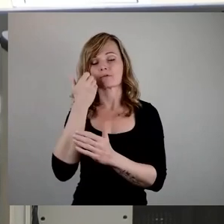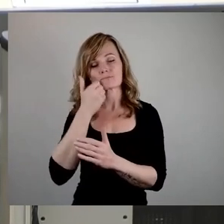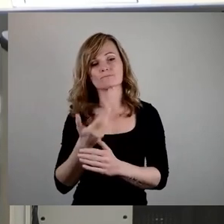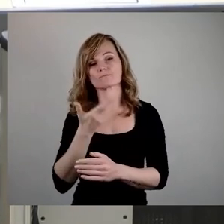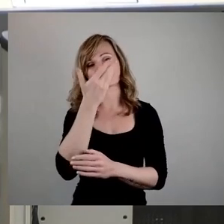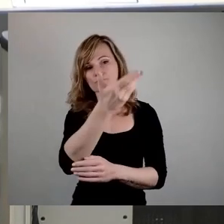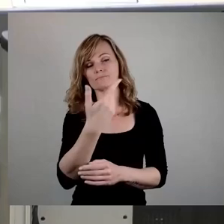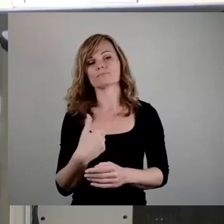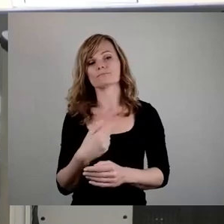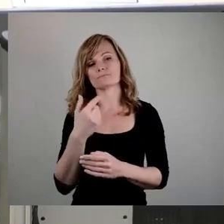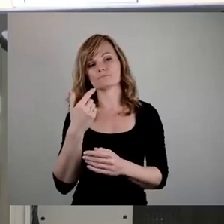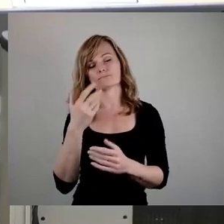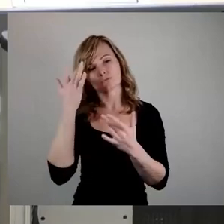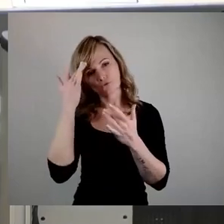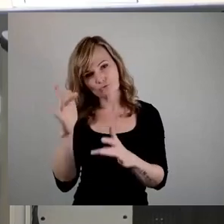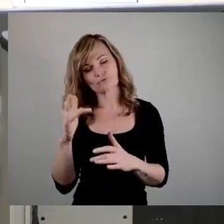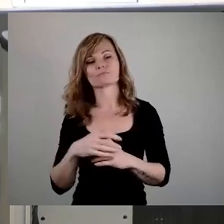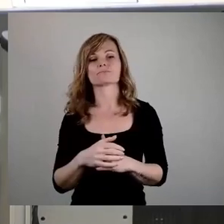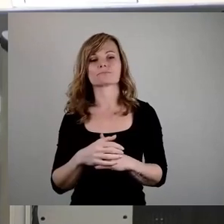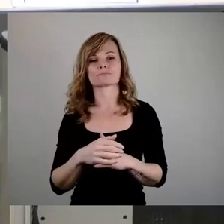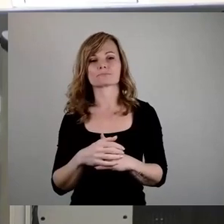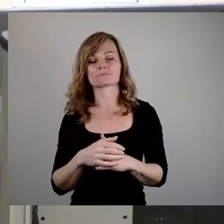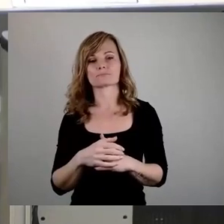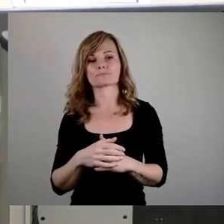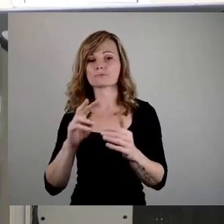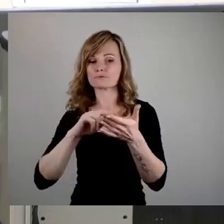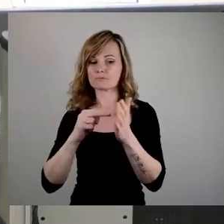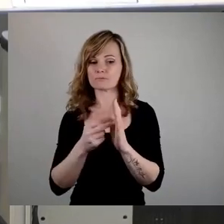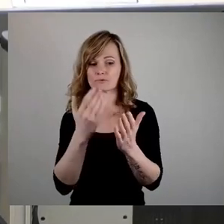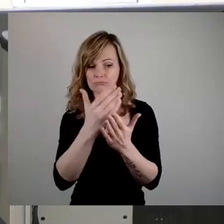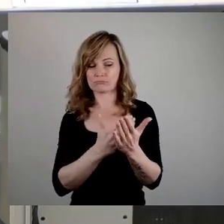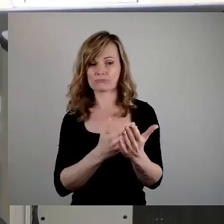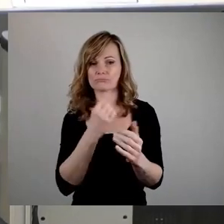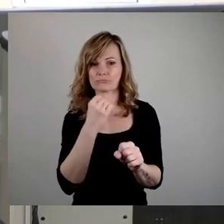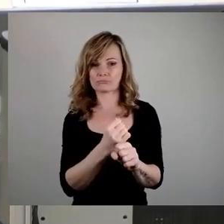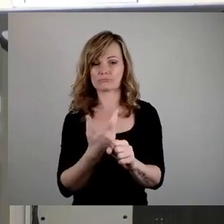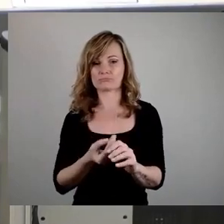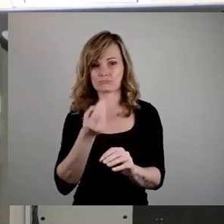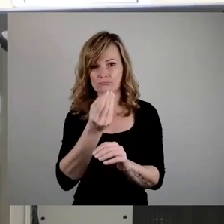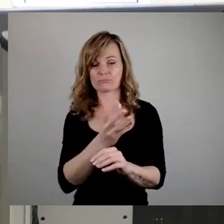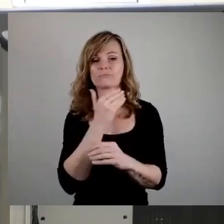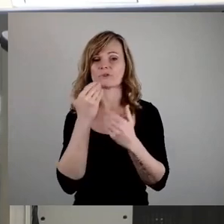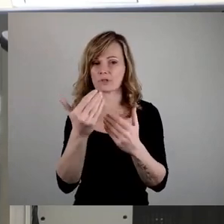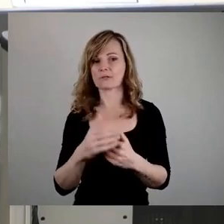zuzustimmen. Ich habe den vorbereiten lassen, den bringe ich hier mit ein. Vielen Dank.